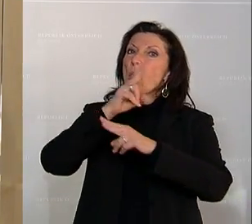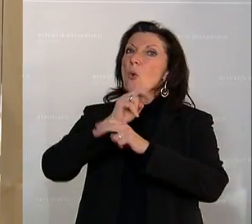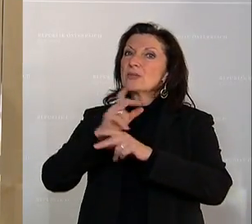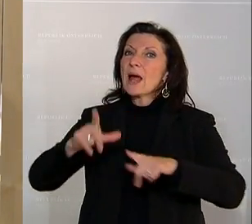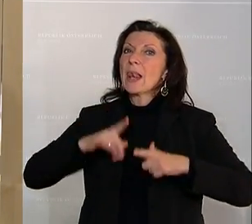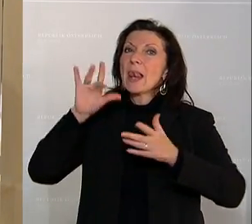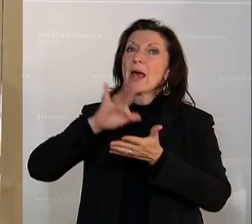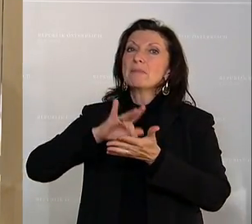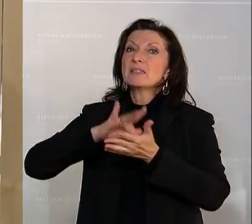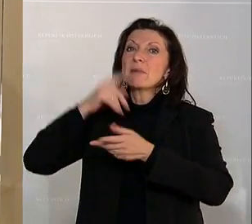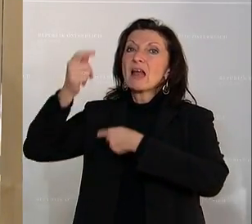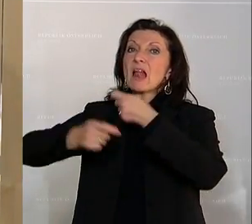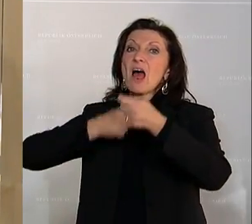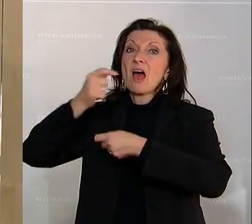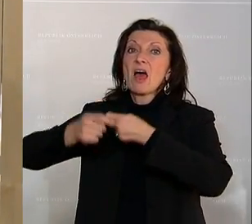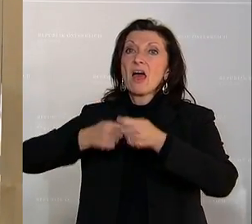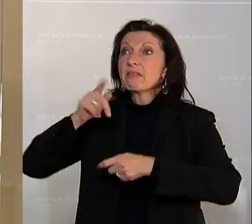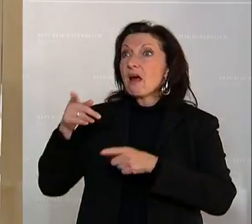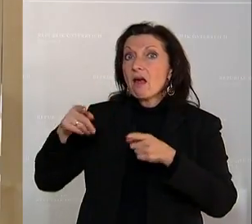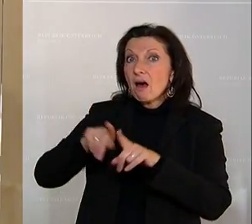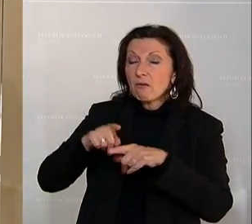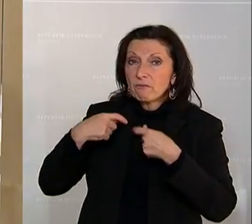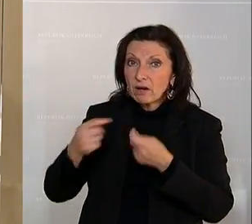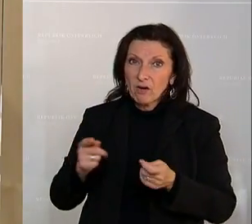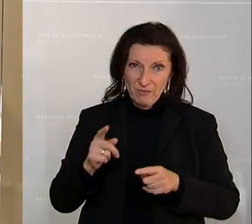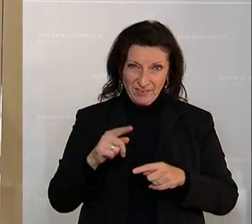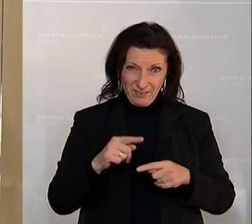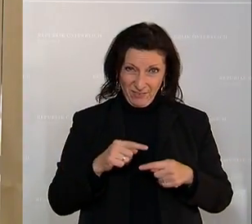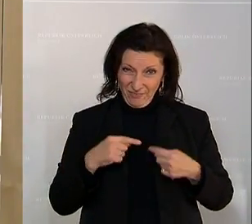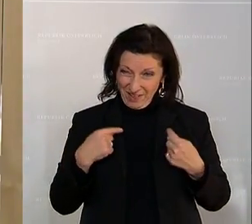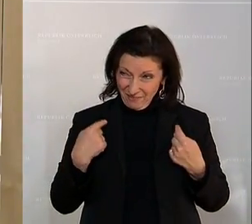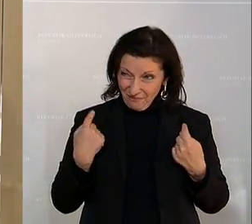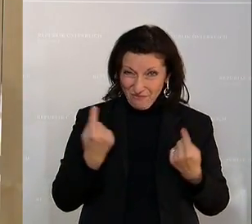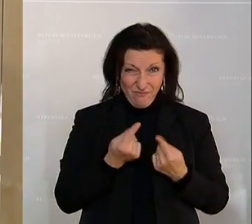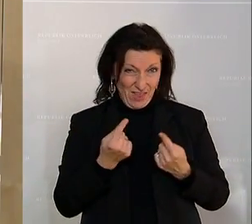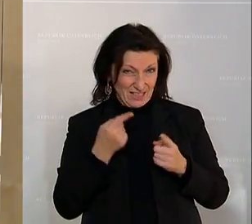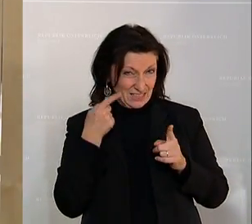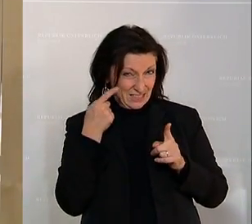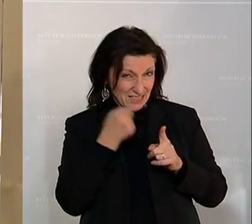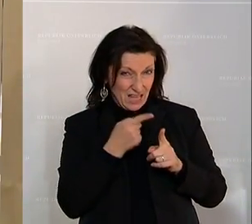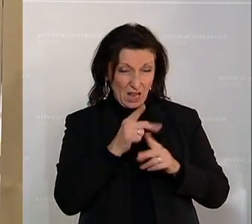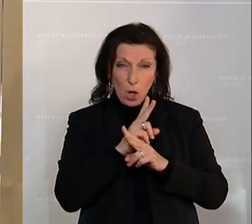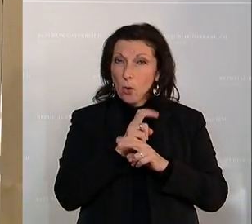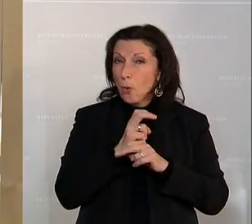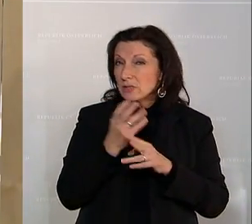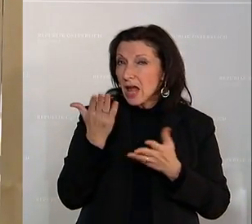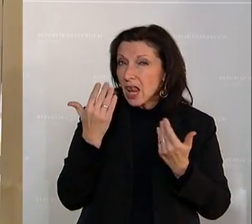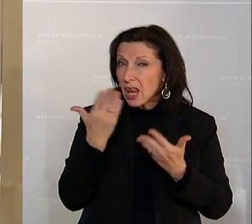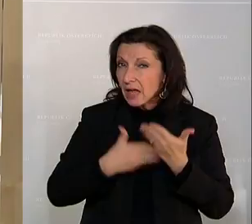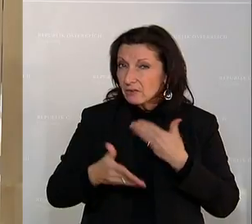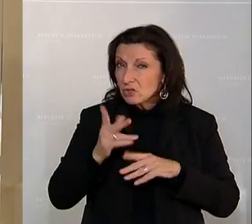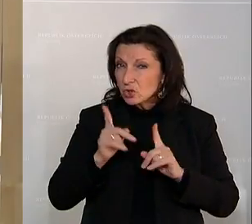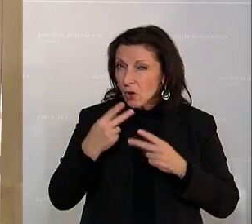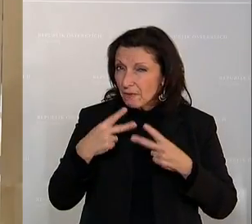verbunden sind. Und wenn wir wollen, dass die heimische Landwirtschaft weiterhin